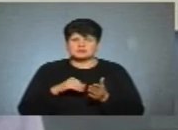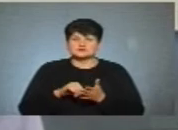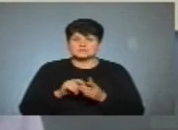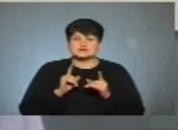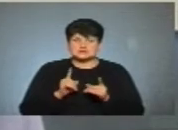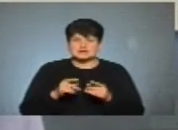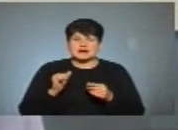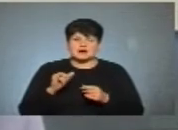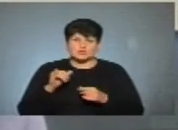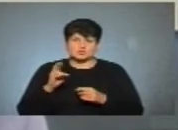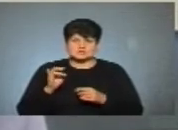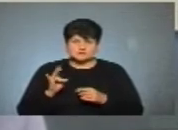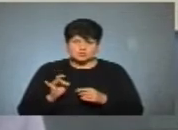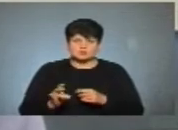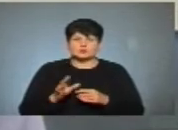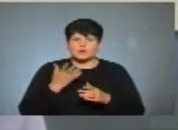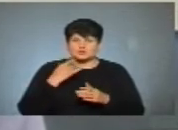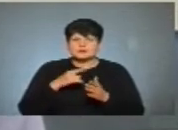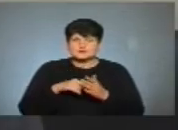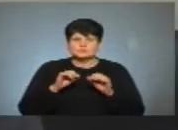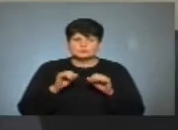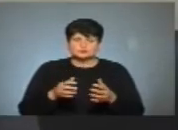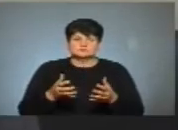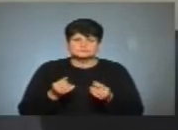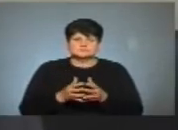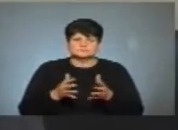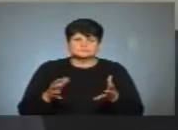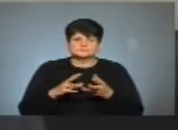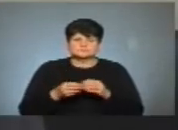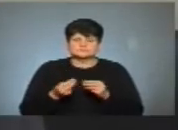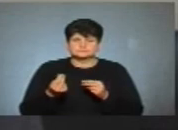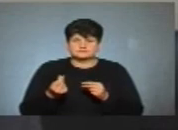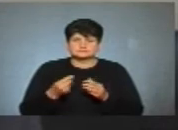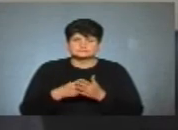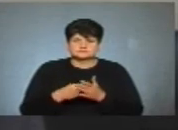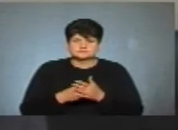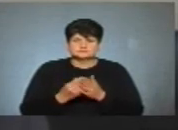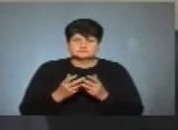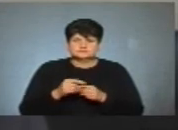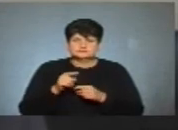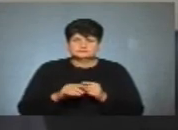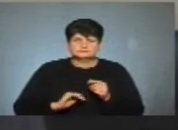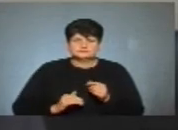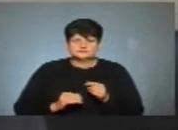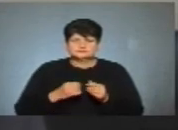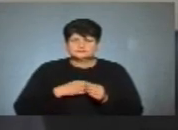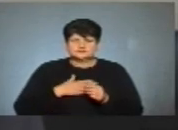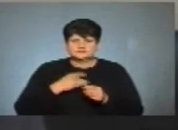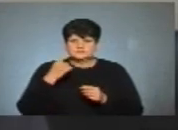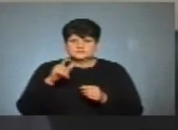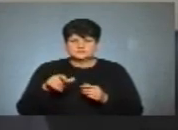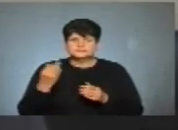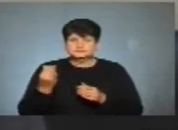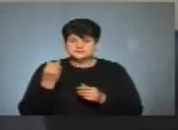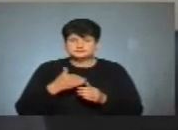за публічні аукціони, коли місто може отримати максимальну суму коштів в бюджет за рахунок того, що бізнес або приватні особи цікавляться і